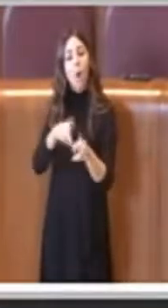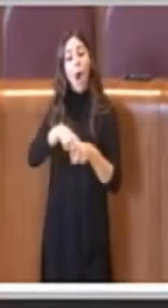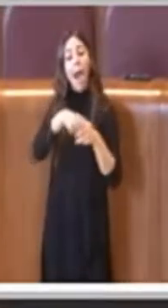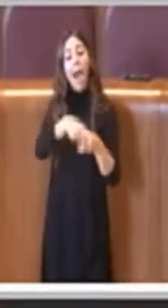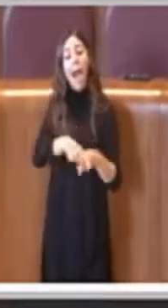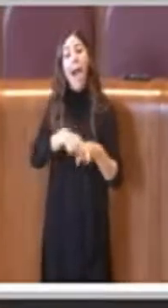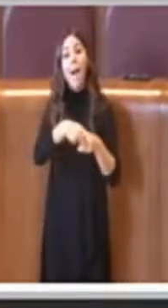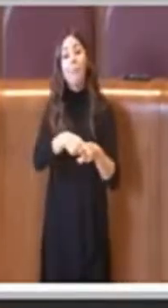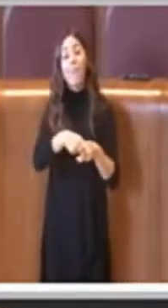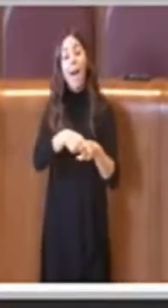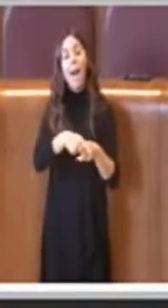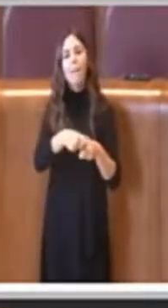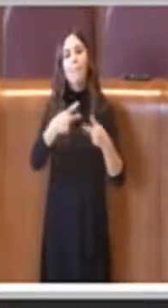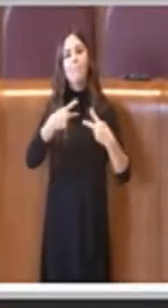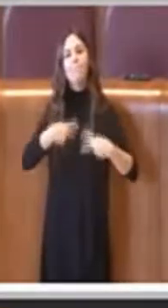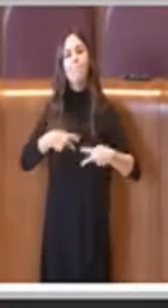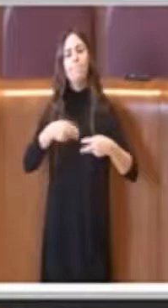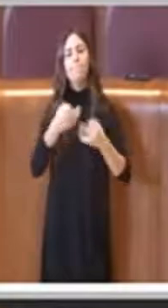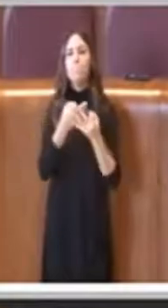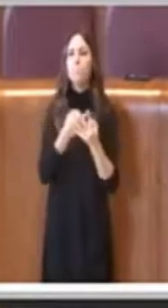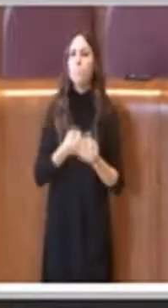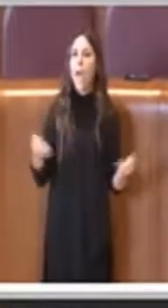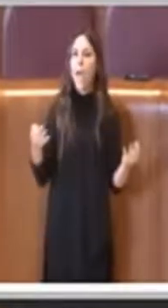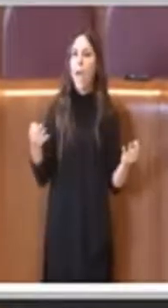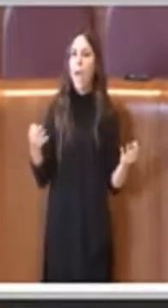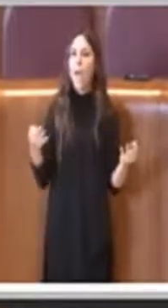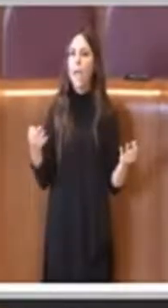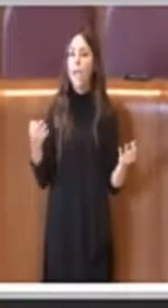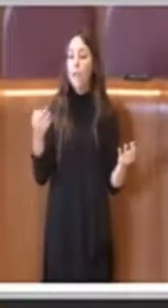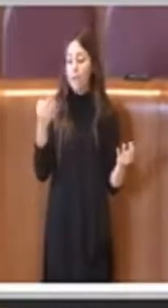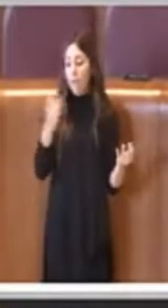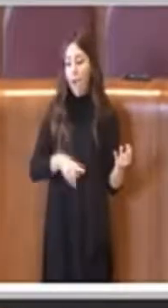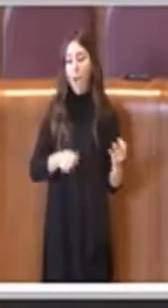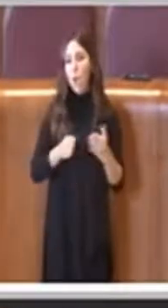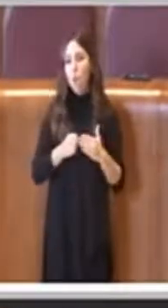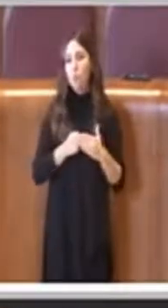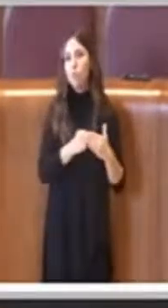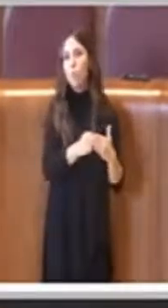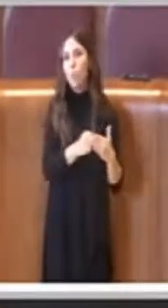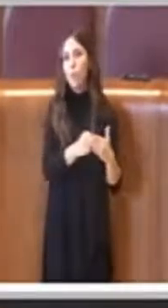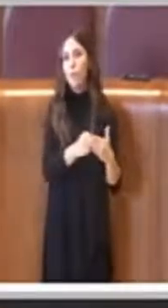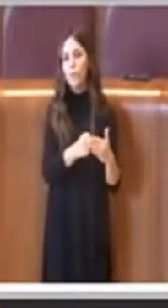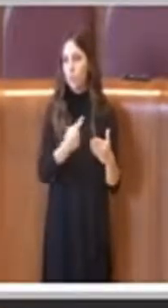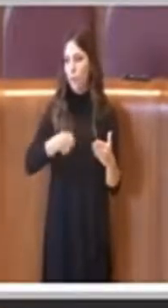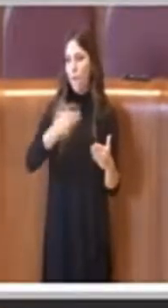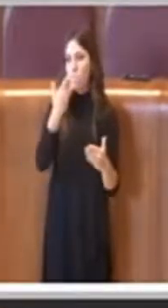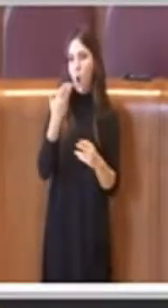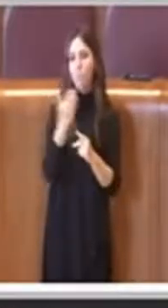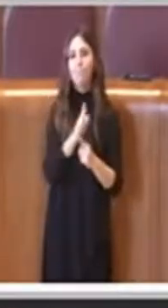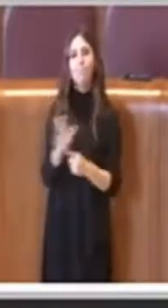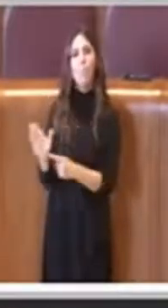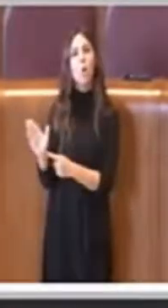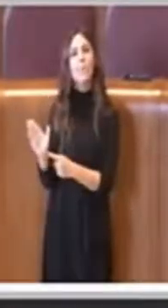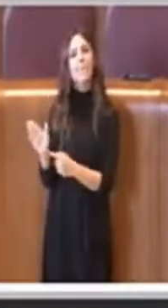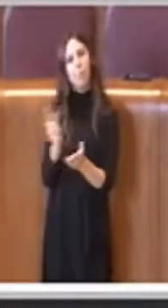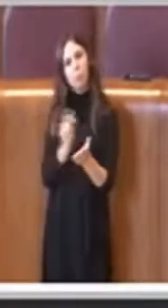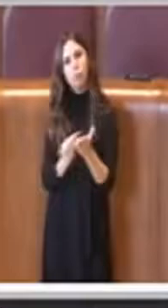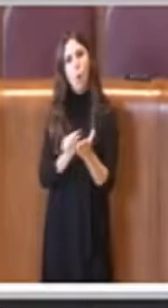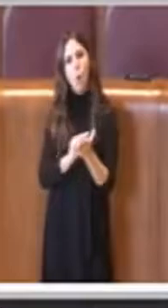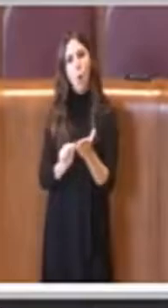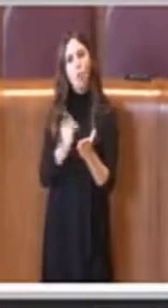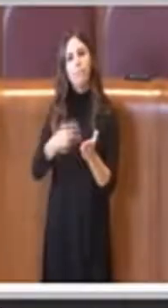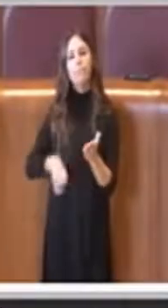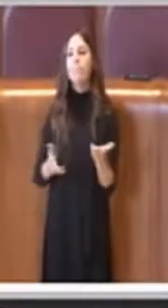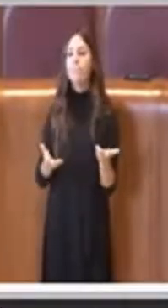e sostenibile, questo ci teniamo a dirlo. Oltre a questo noi